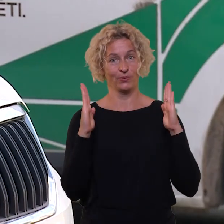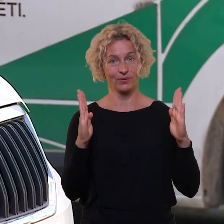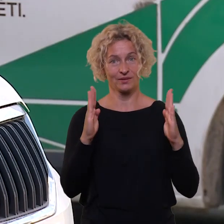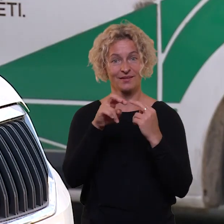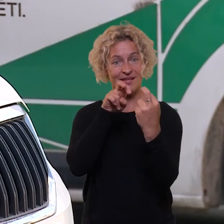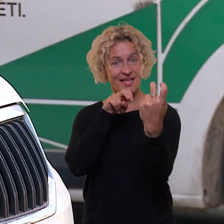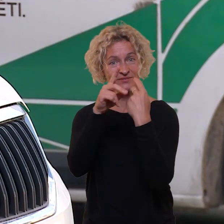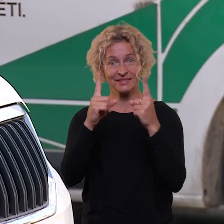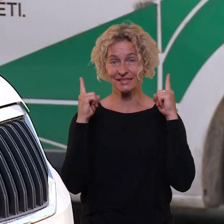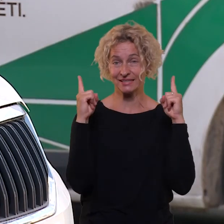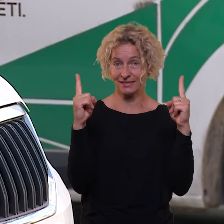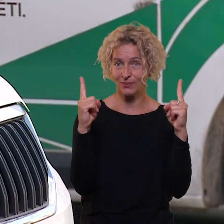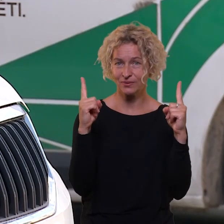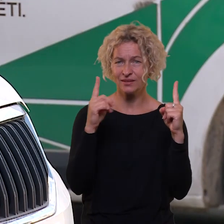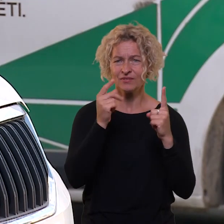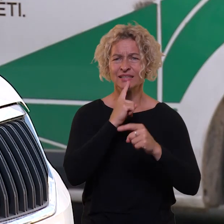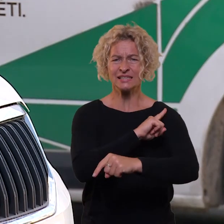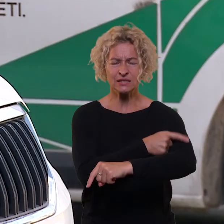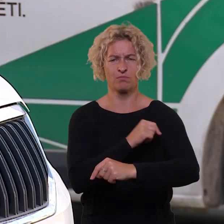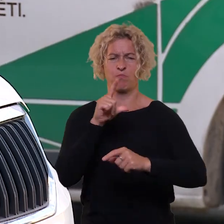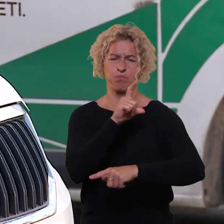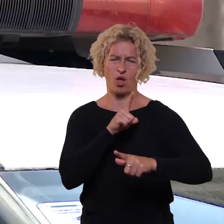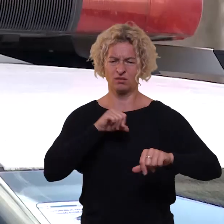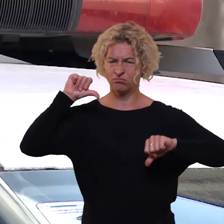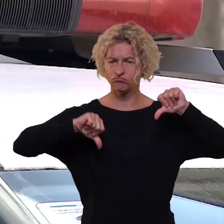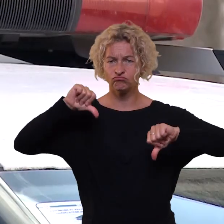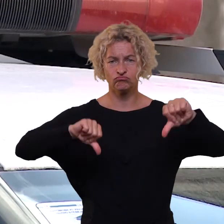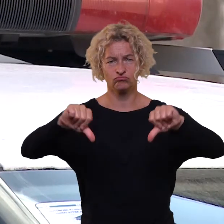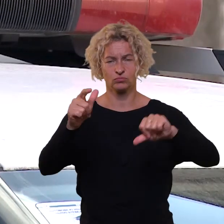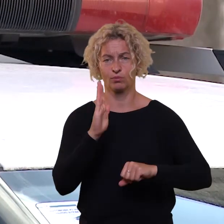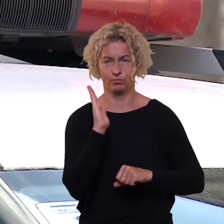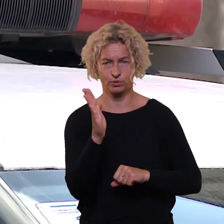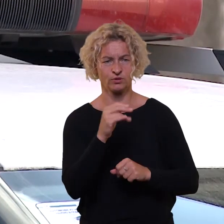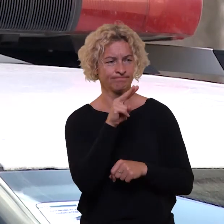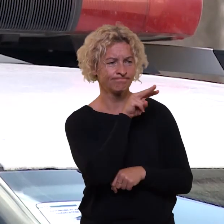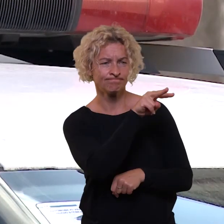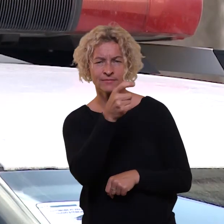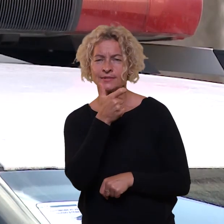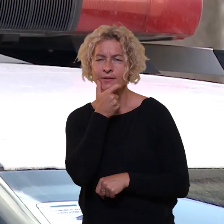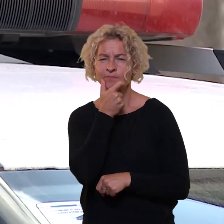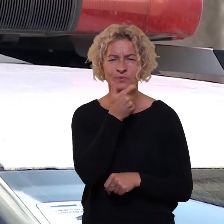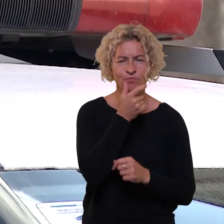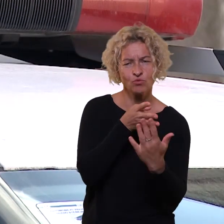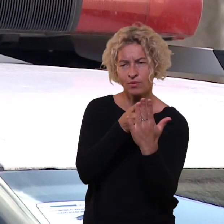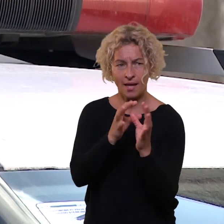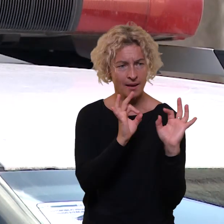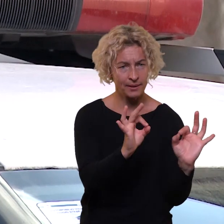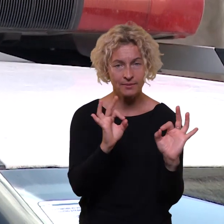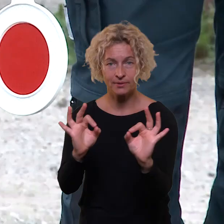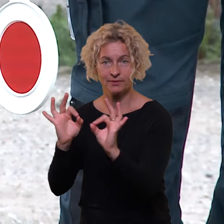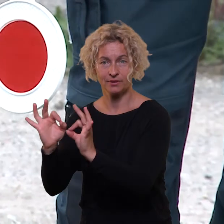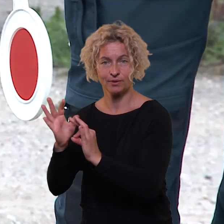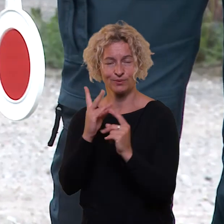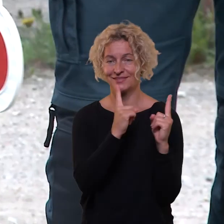mėnesį eismo saugumą Šiauliu miesto gatvėse užtikrins sustiprintos policijos pareigūnų pajėgos, kurios prižiūrės, kad eismas